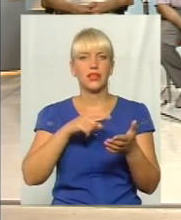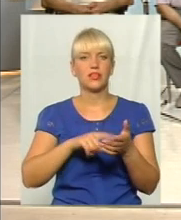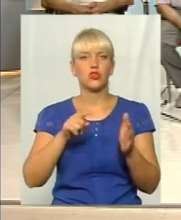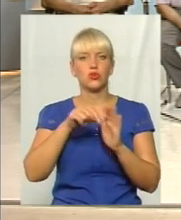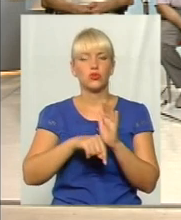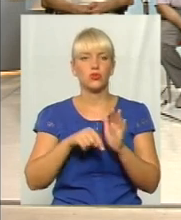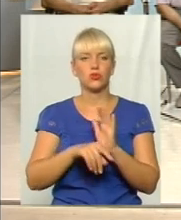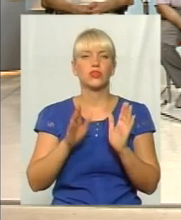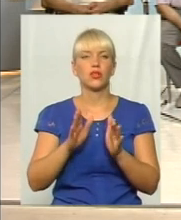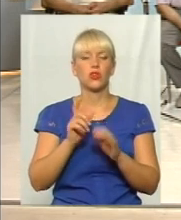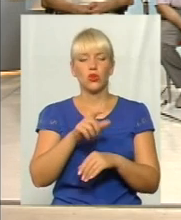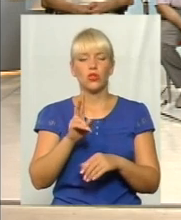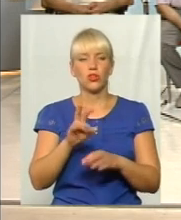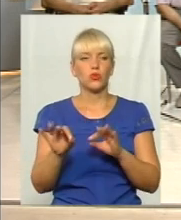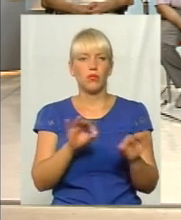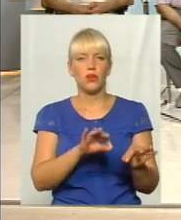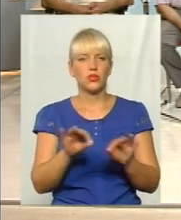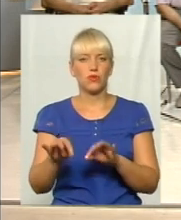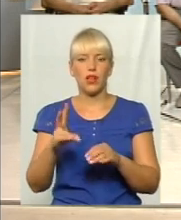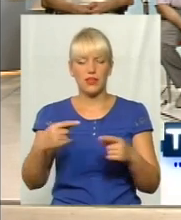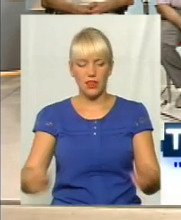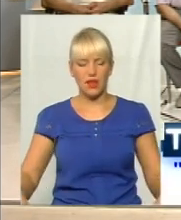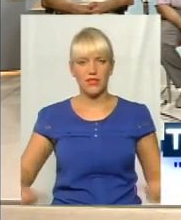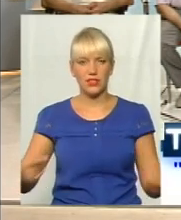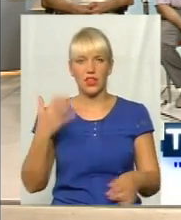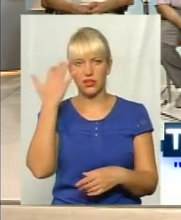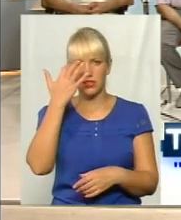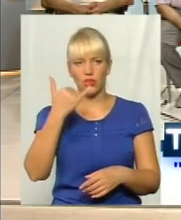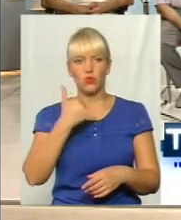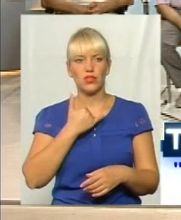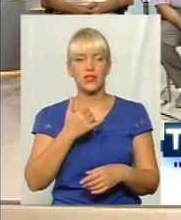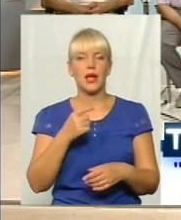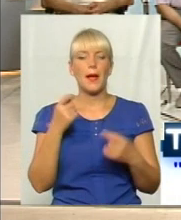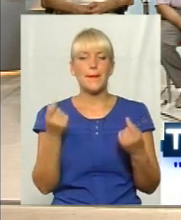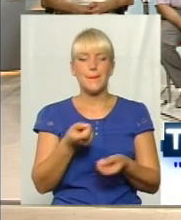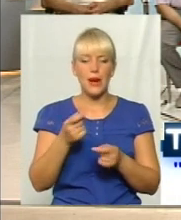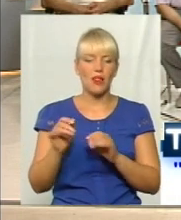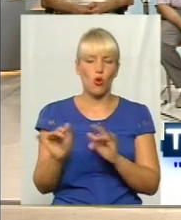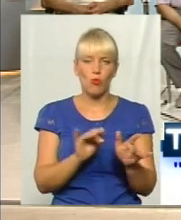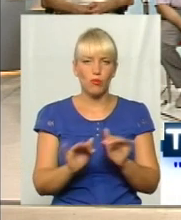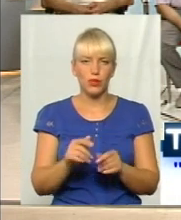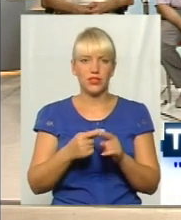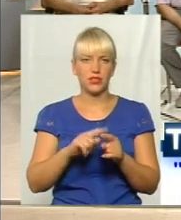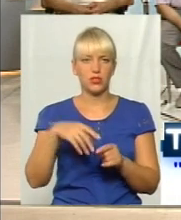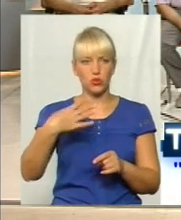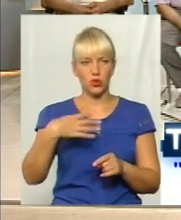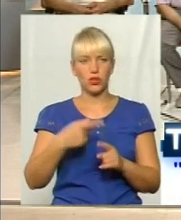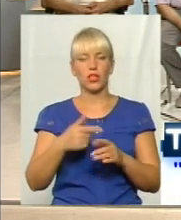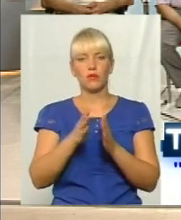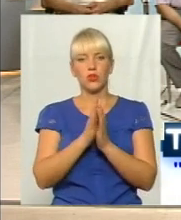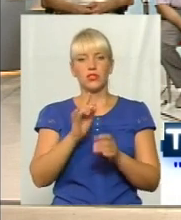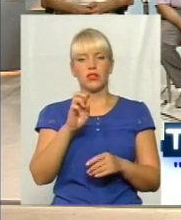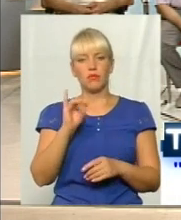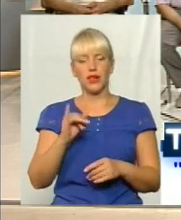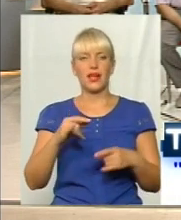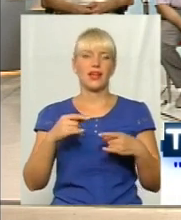тільки людей, що пересуваються на військах, на зрячих. У нас мало мобільних 40, і дуже просив би керівництво телерадіокомпанії,